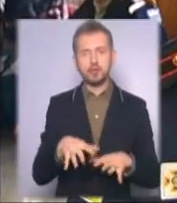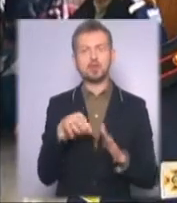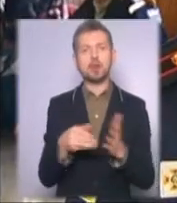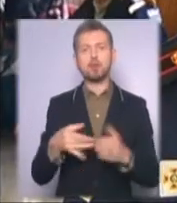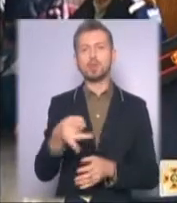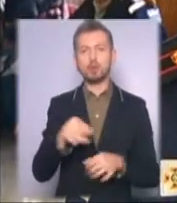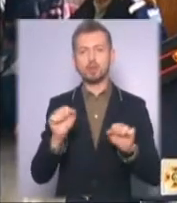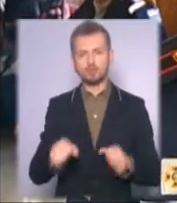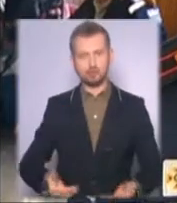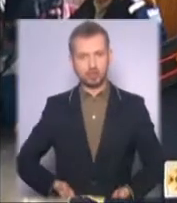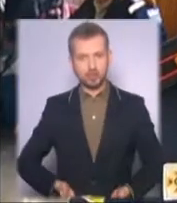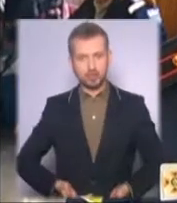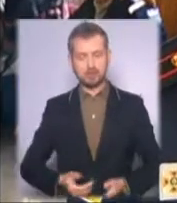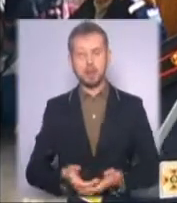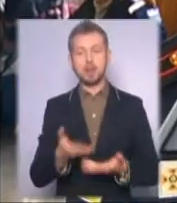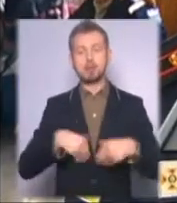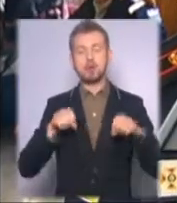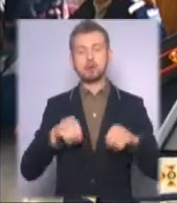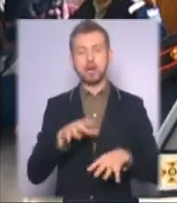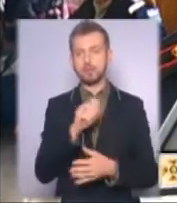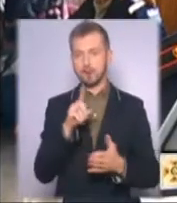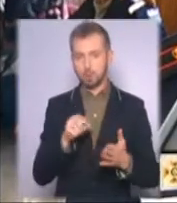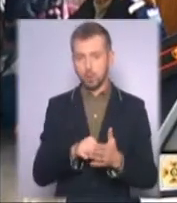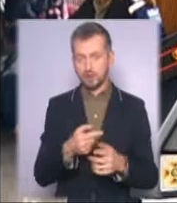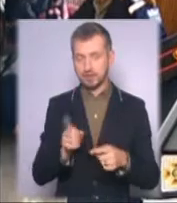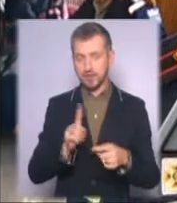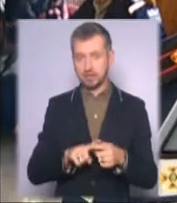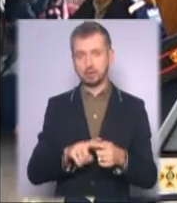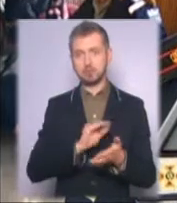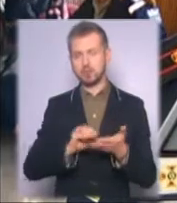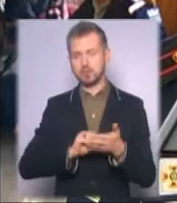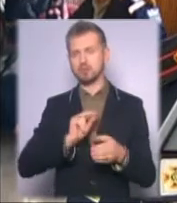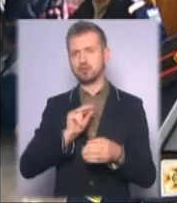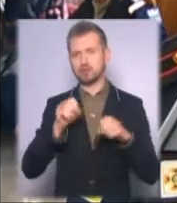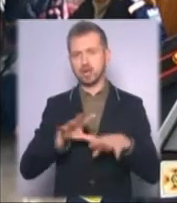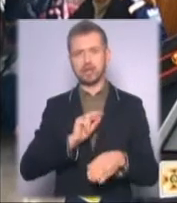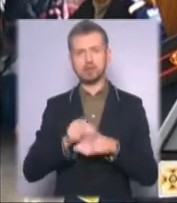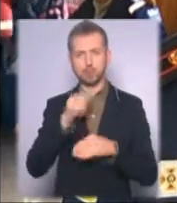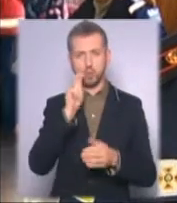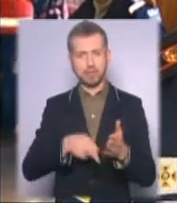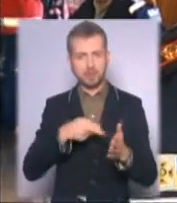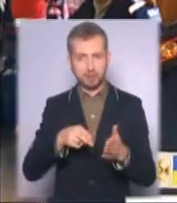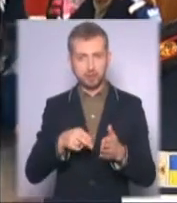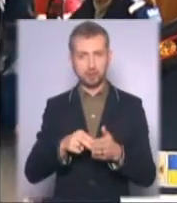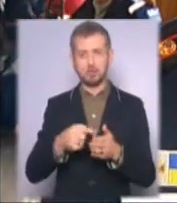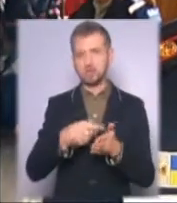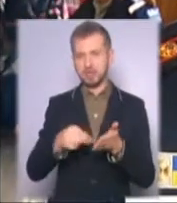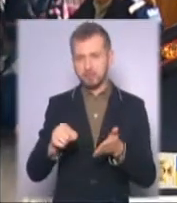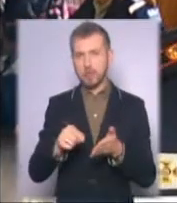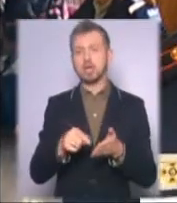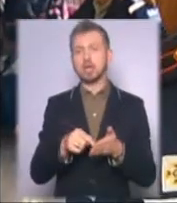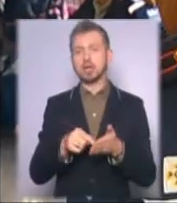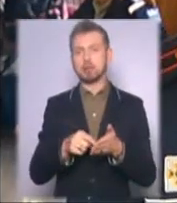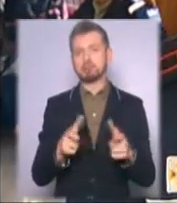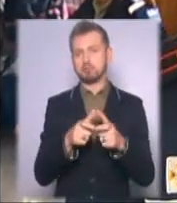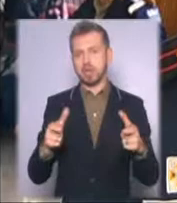Ми вирішували питання з цим, вирішували через «Укрзалізницю» білети залізодорожні, садили їх і